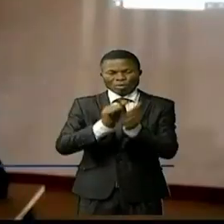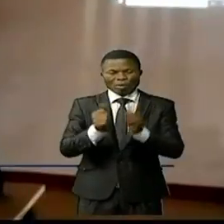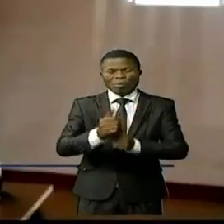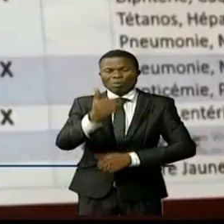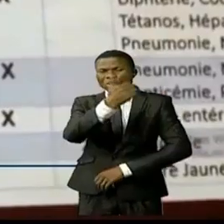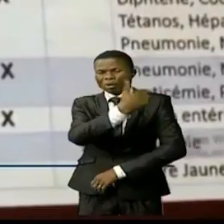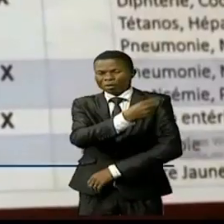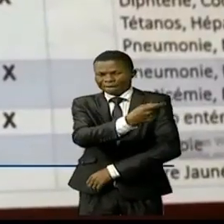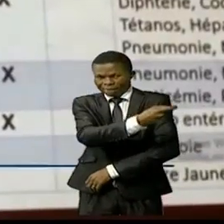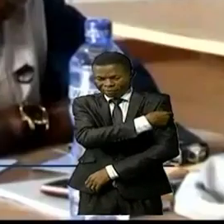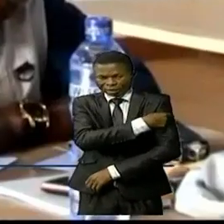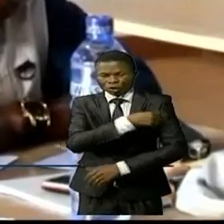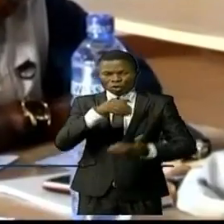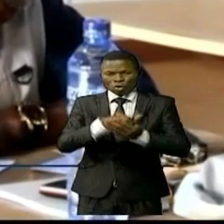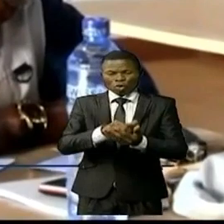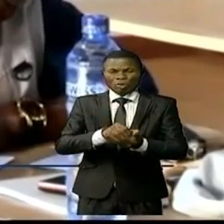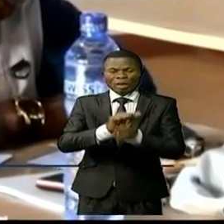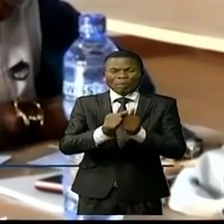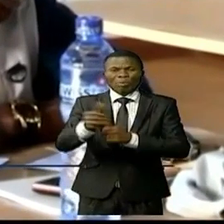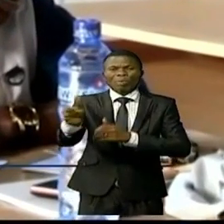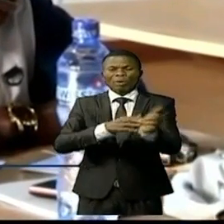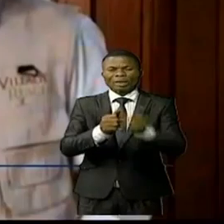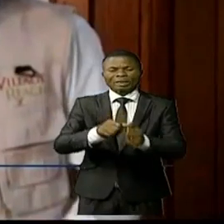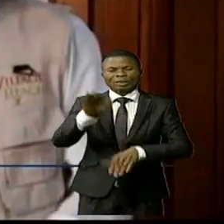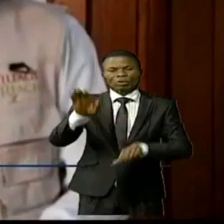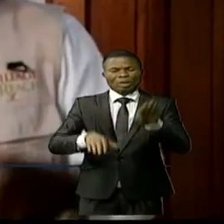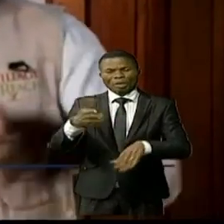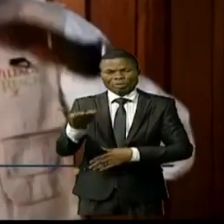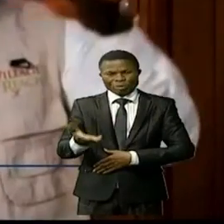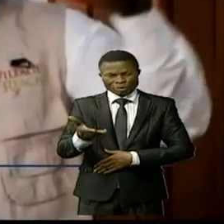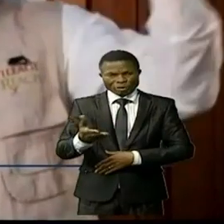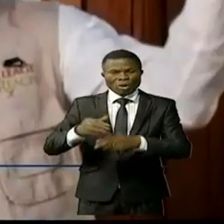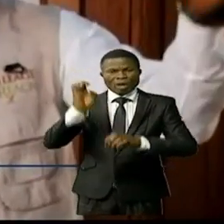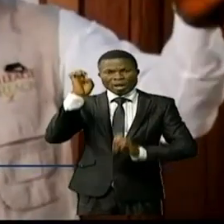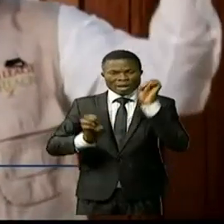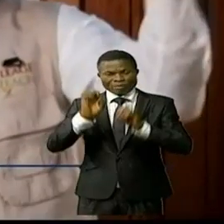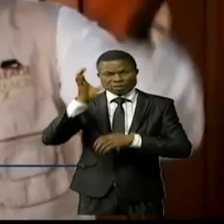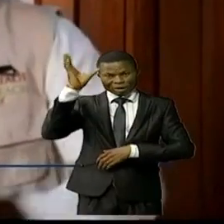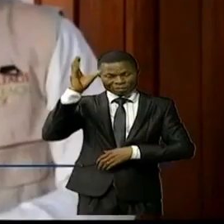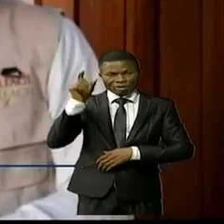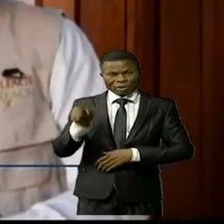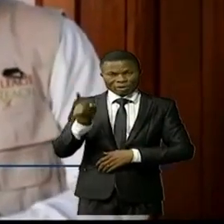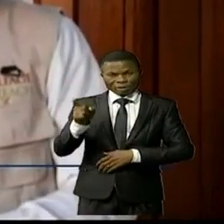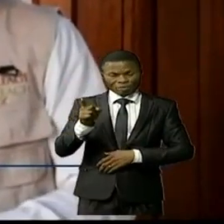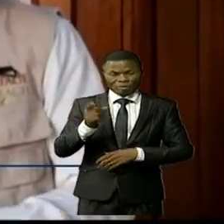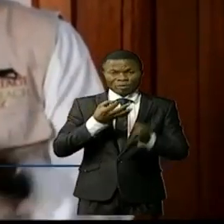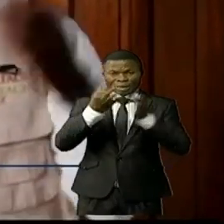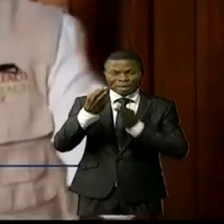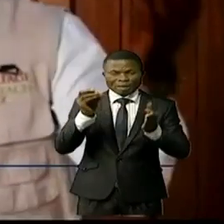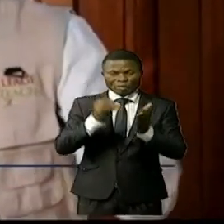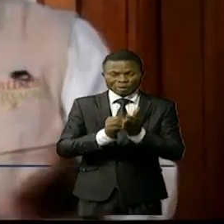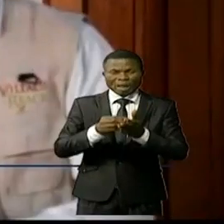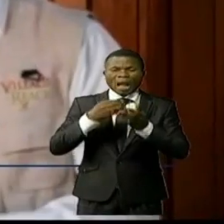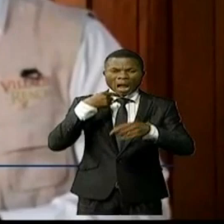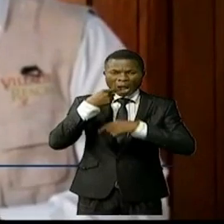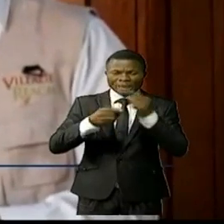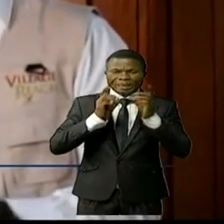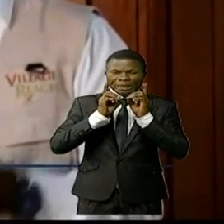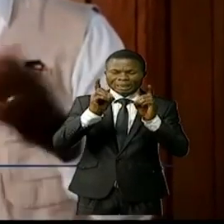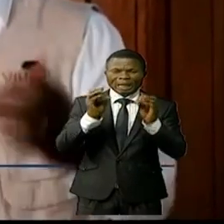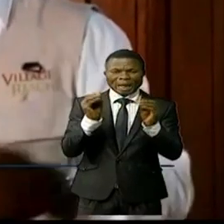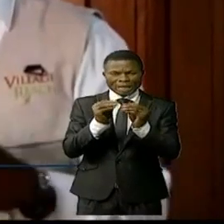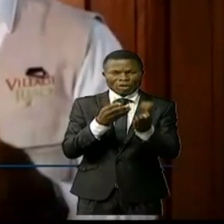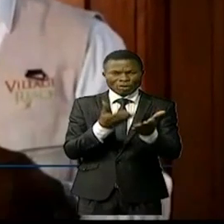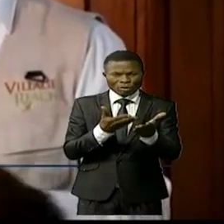poliomélite. par Louis Titouka, chargé des suivis et évaluations du village riche, a précisé dans son introduction que cette rencontre